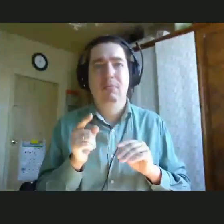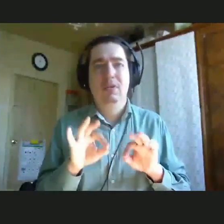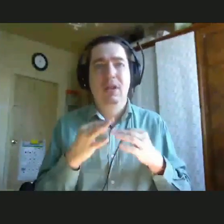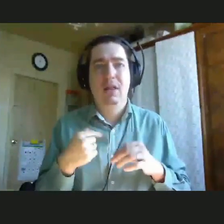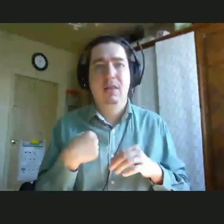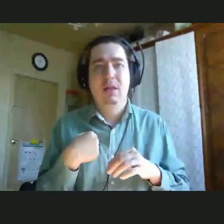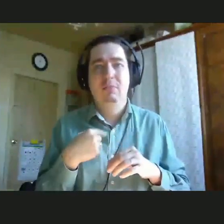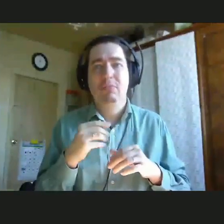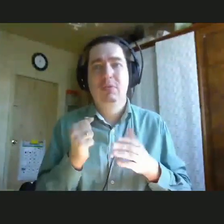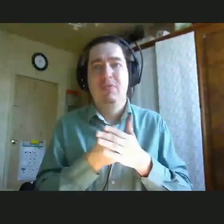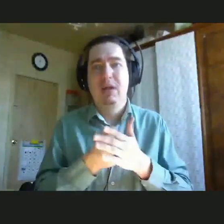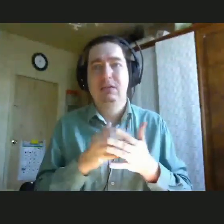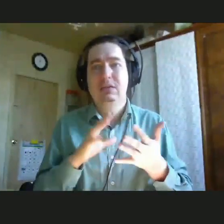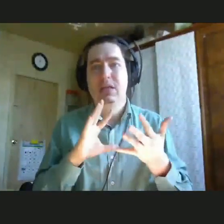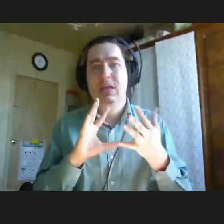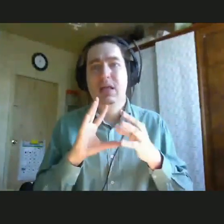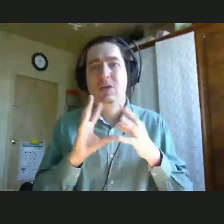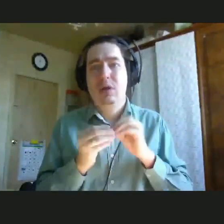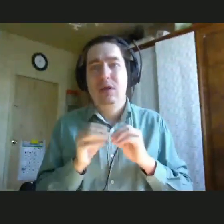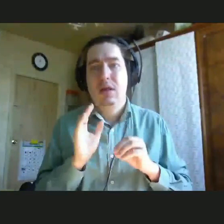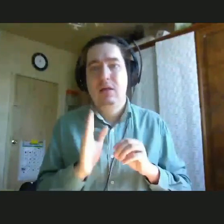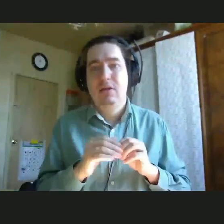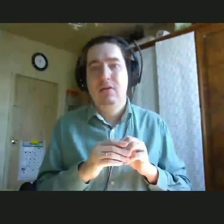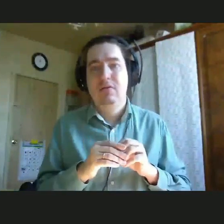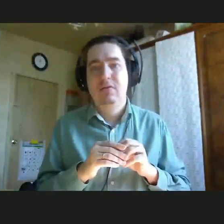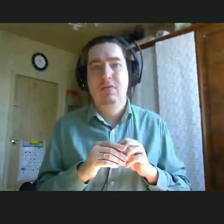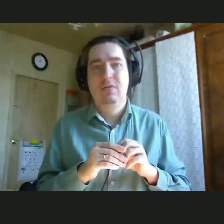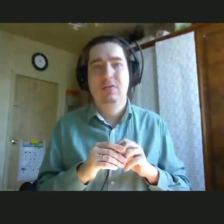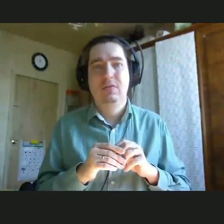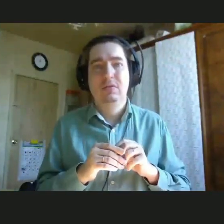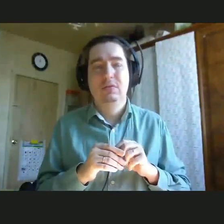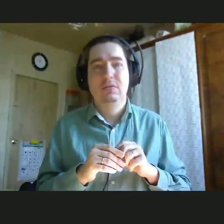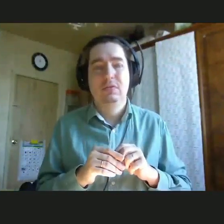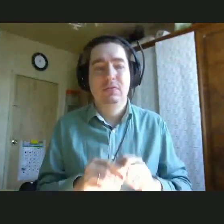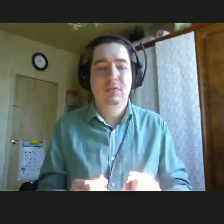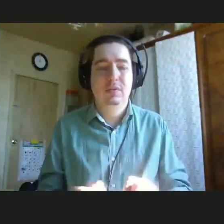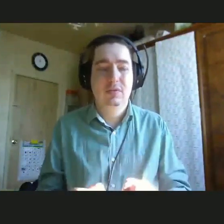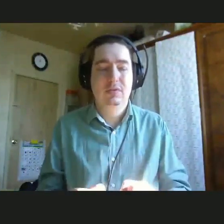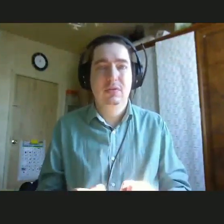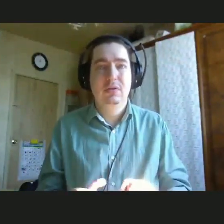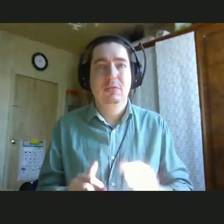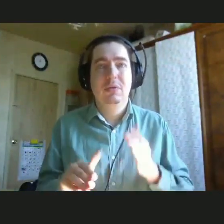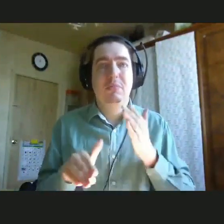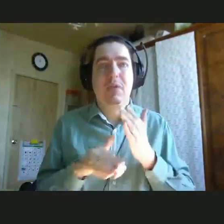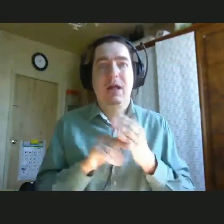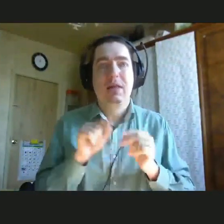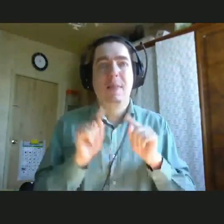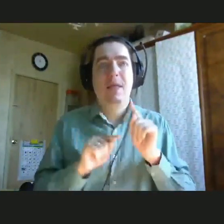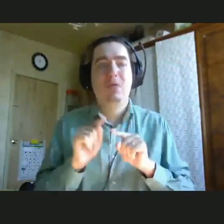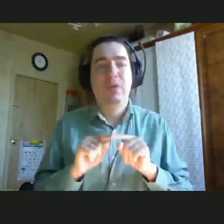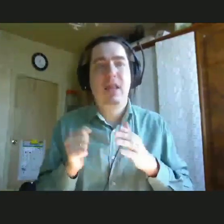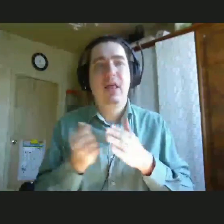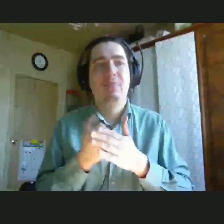добиваться результатов, помогать родителям в